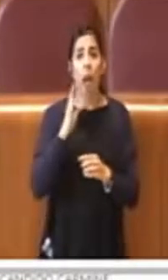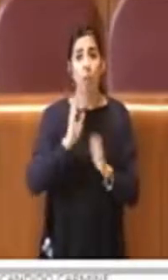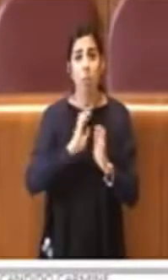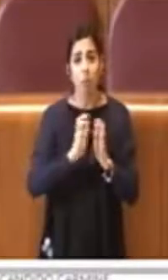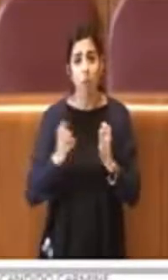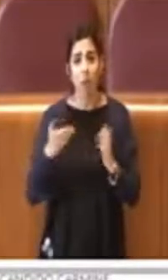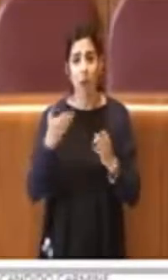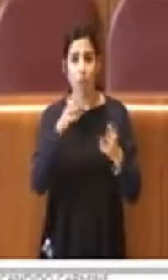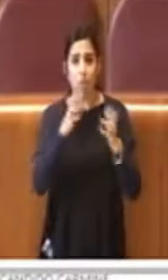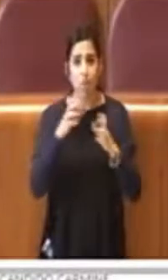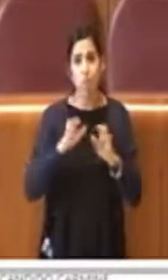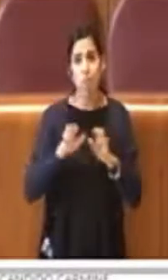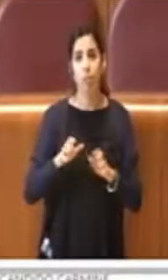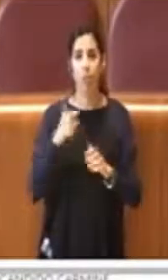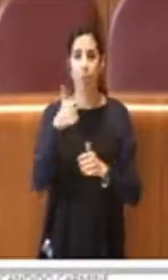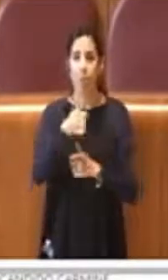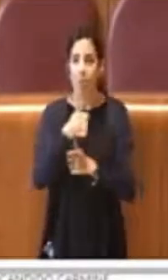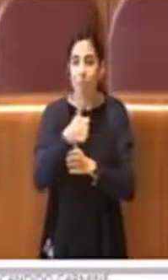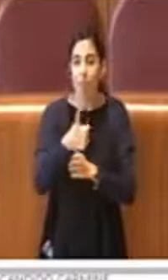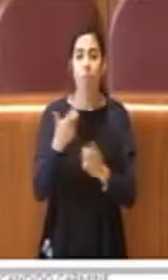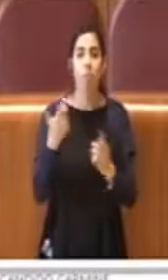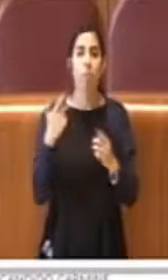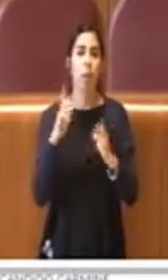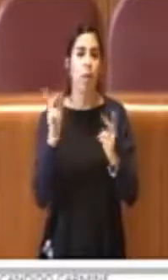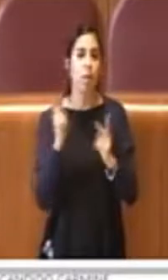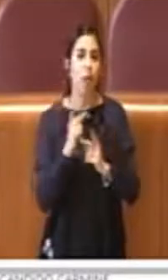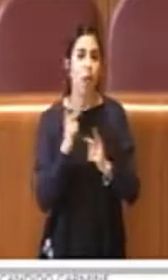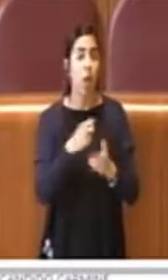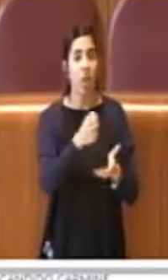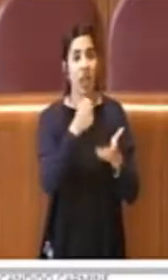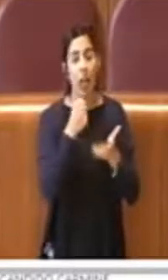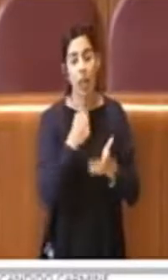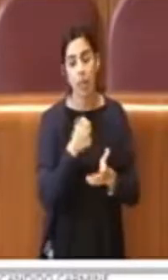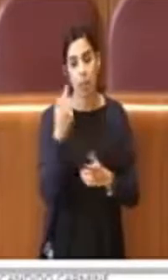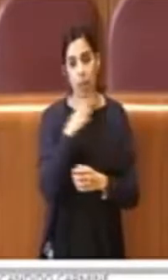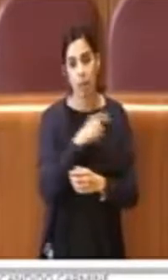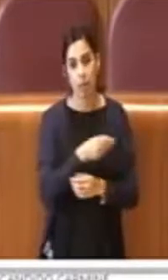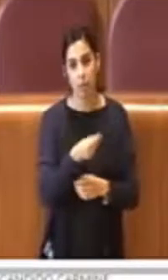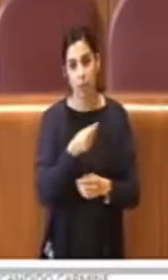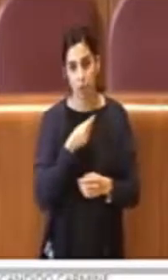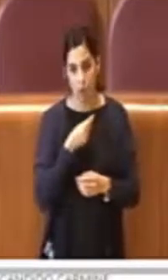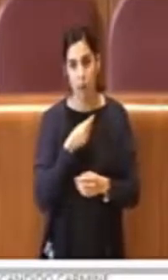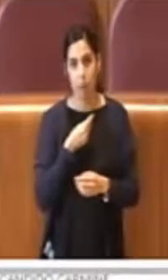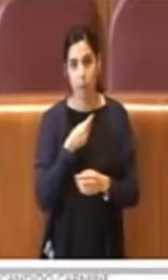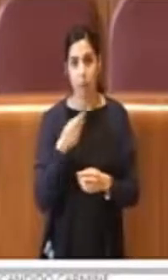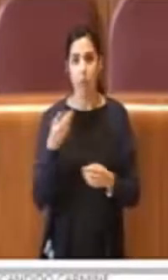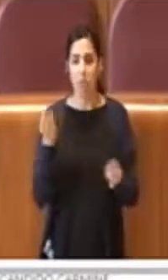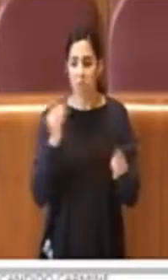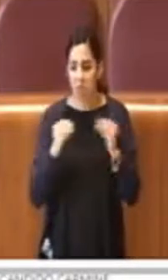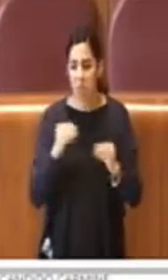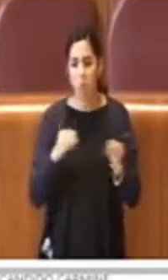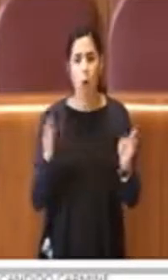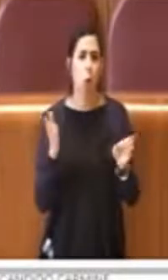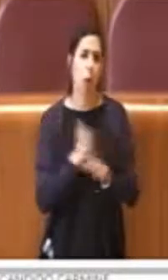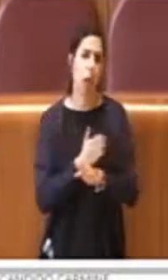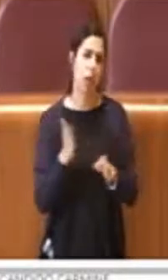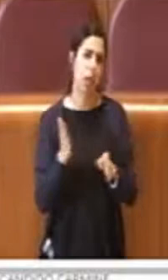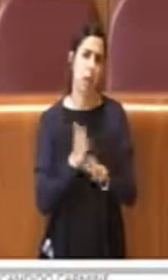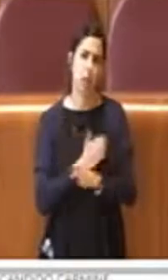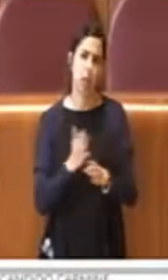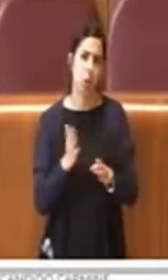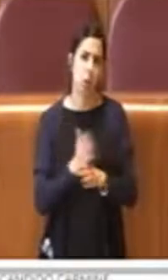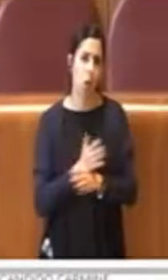ottenere dei finanziamenti. Dentro c'era un calderone con tutto e il contrario di tutto.